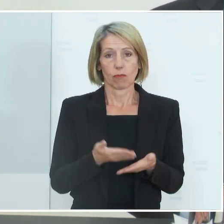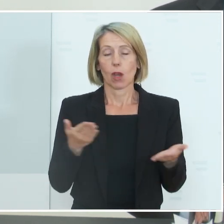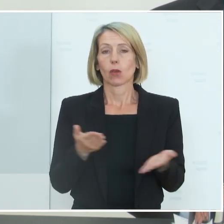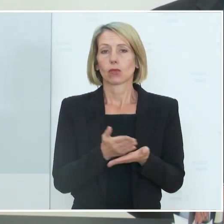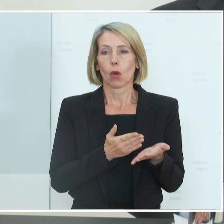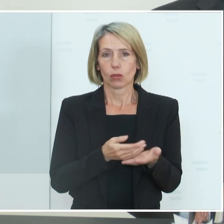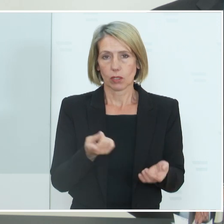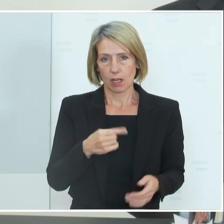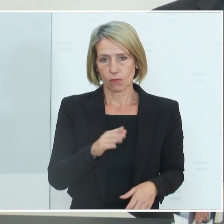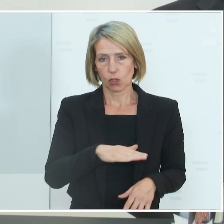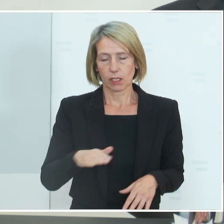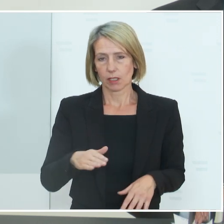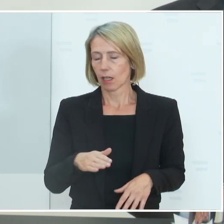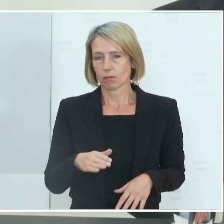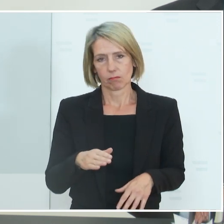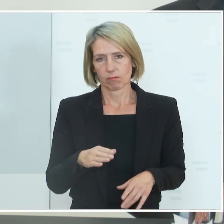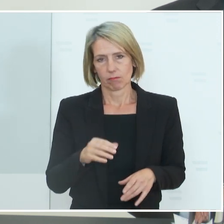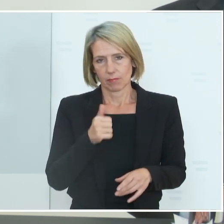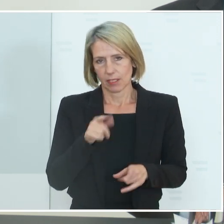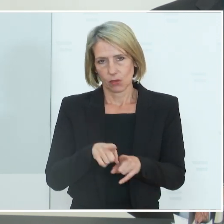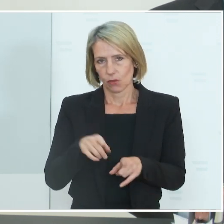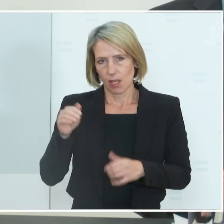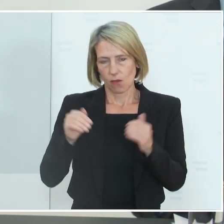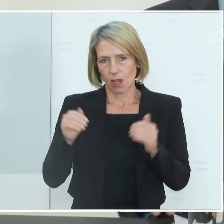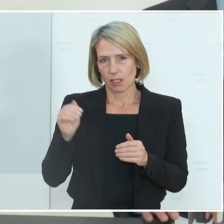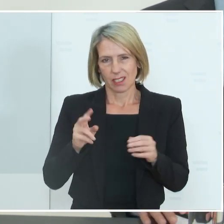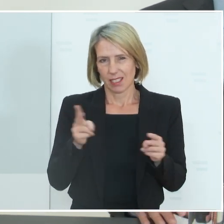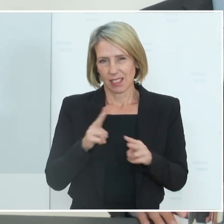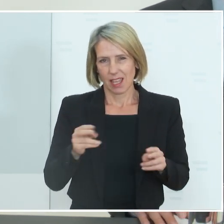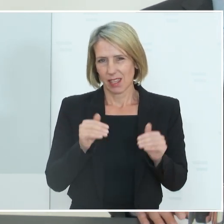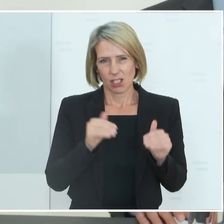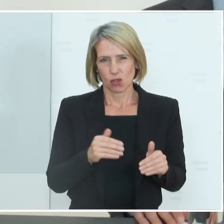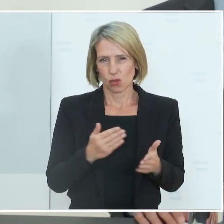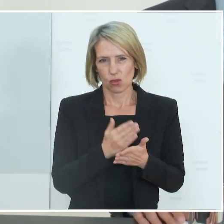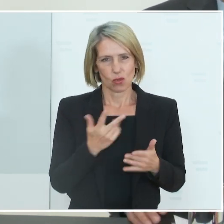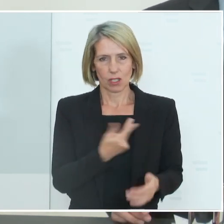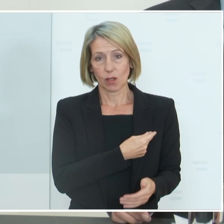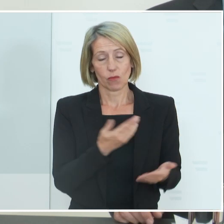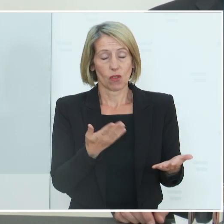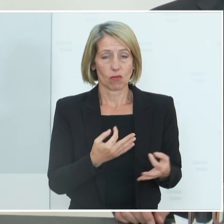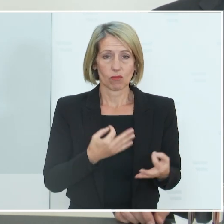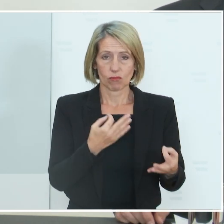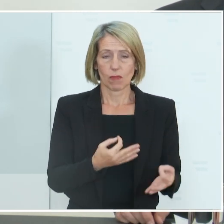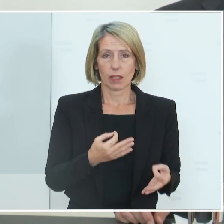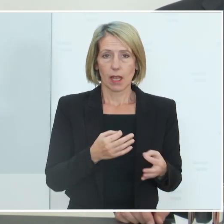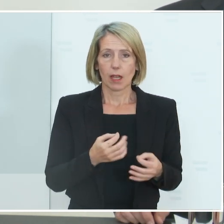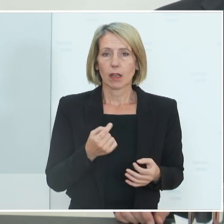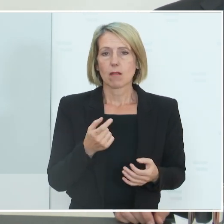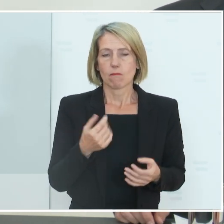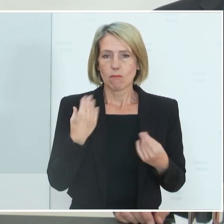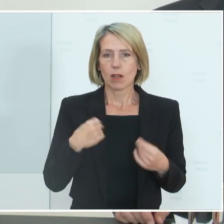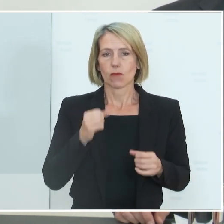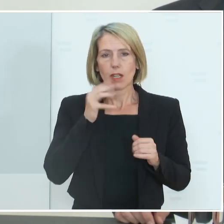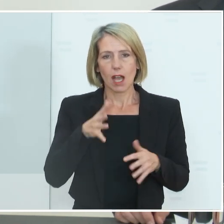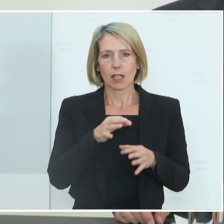Kindern, kann sich anders als die Erwachsenen noch gar nicht mit einer Impfung schützen und so dazu beitragen, dass wir bald möglichst wieder einen